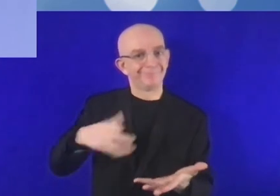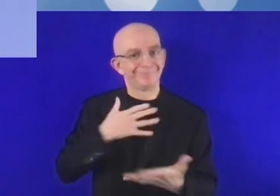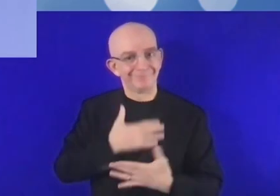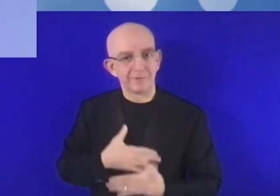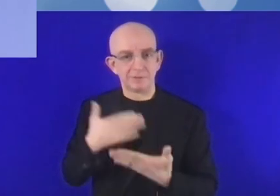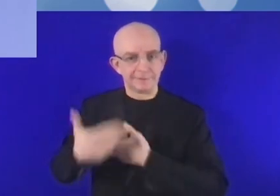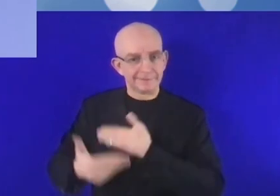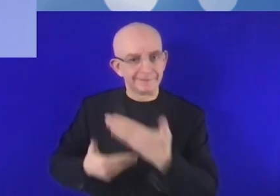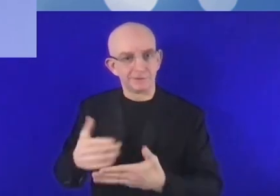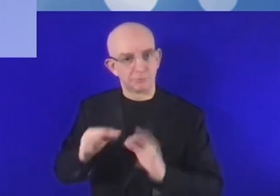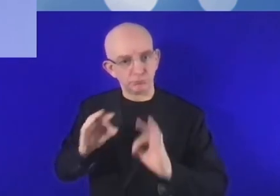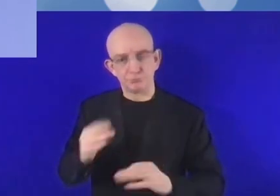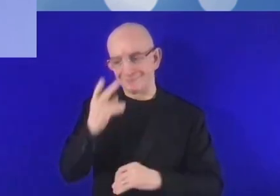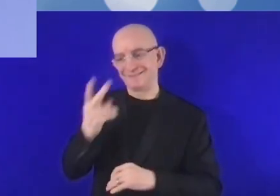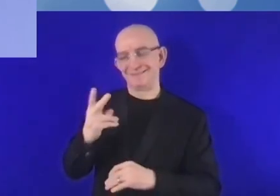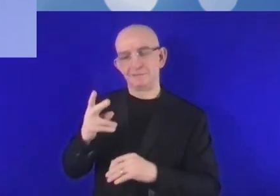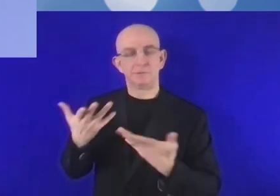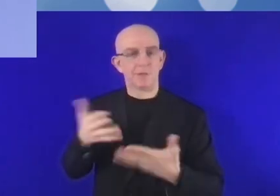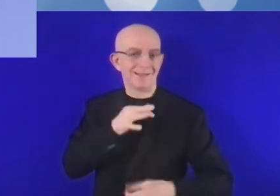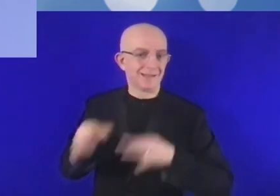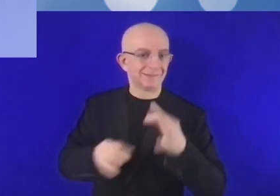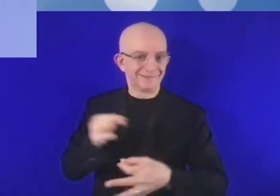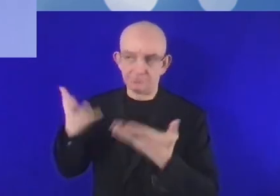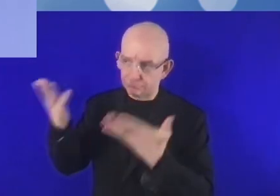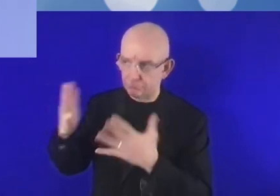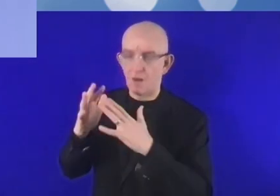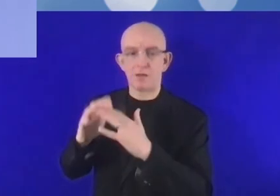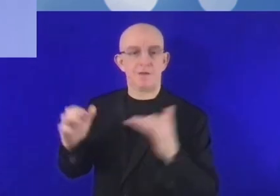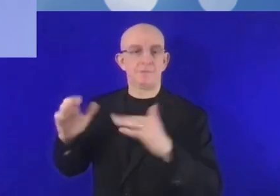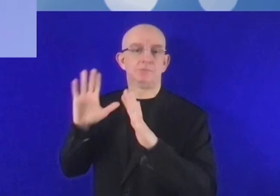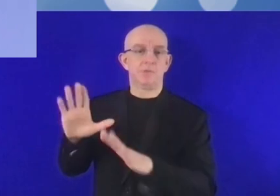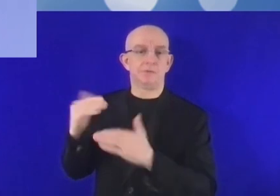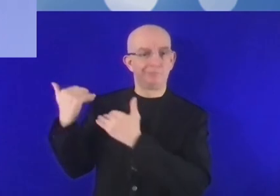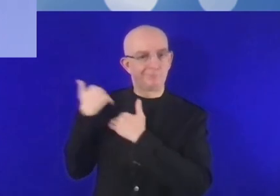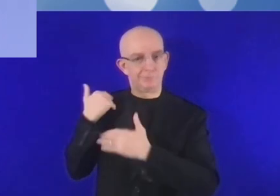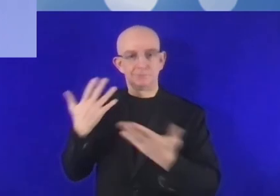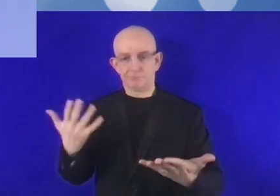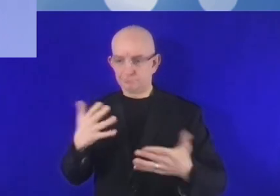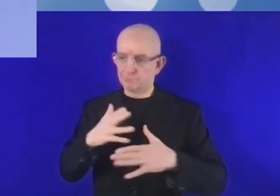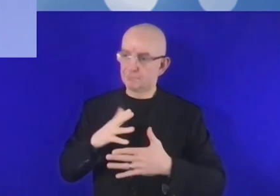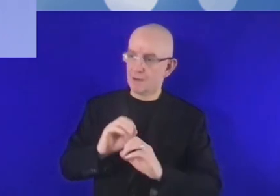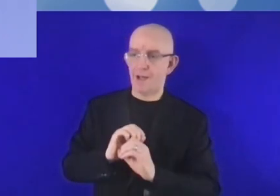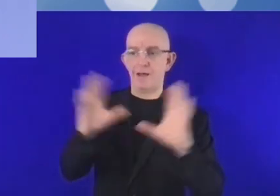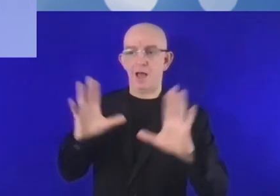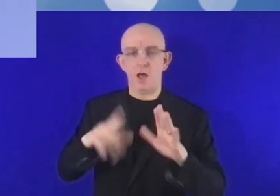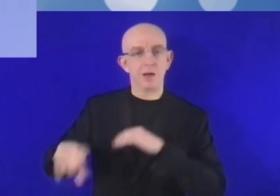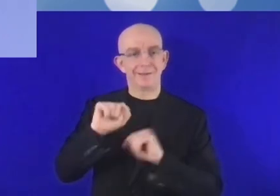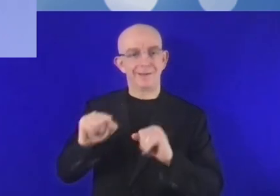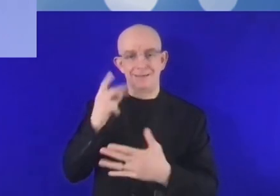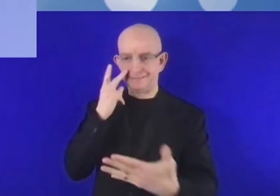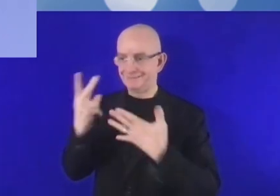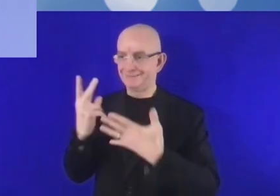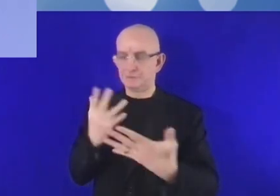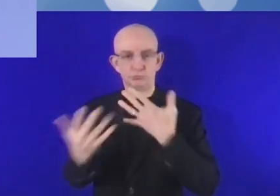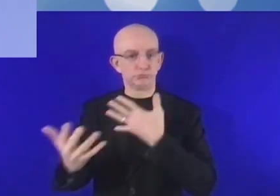mais avec beaucoup de transparence aussi. Les données sont précieuses, je l dit,